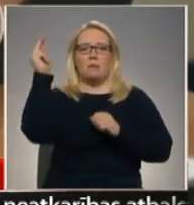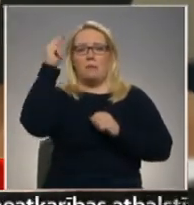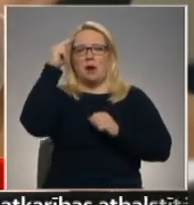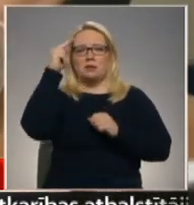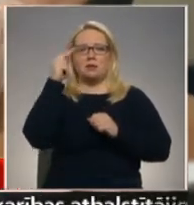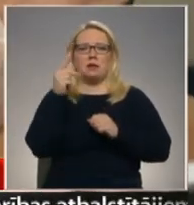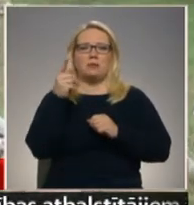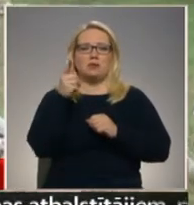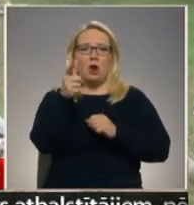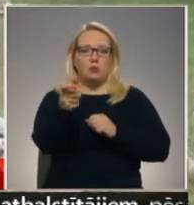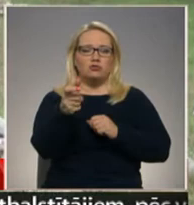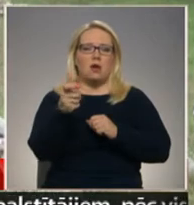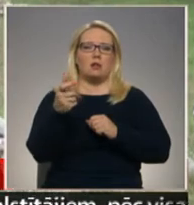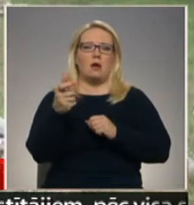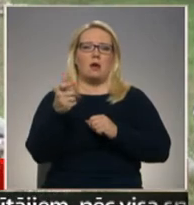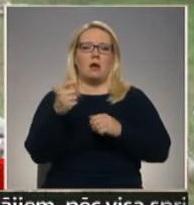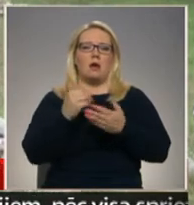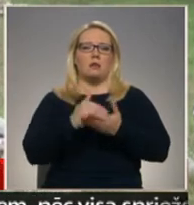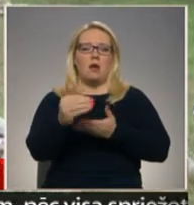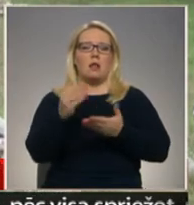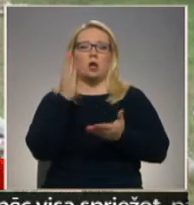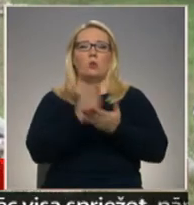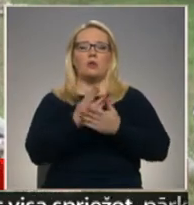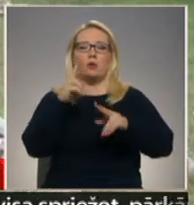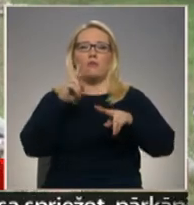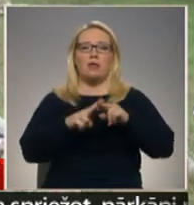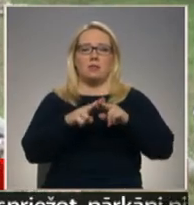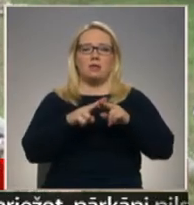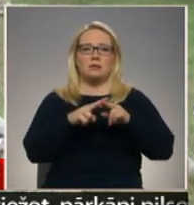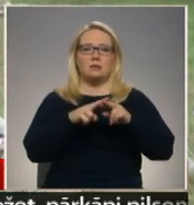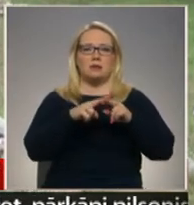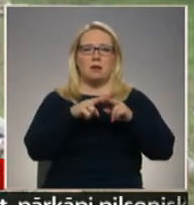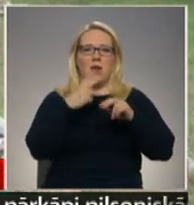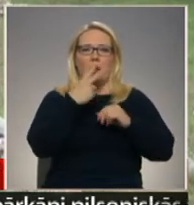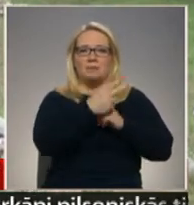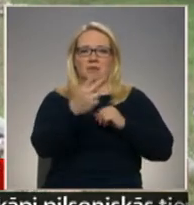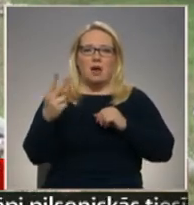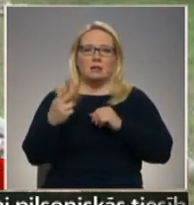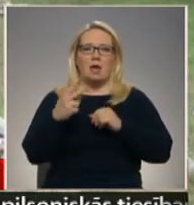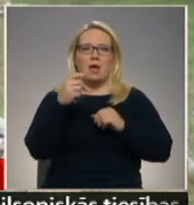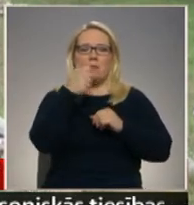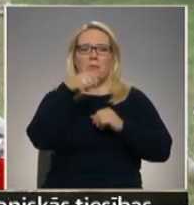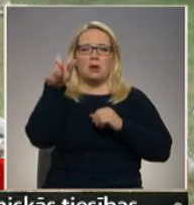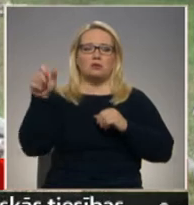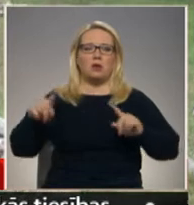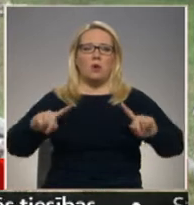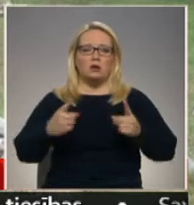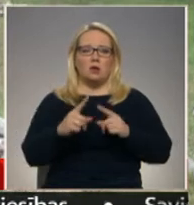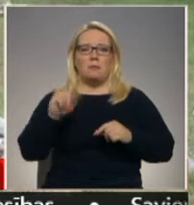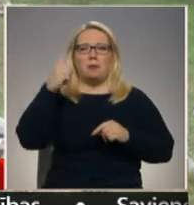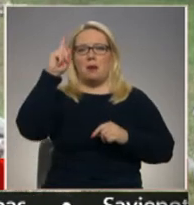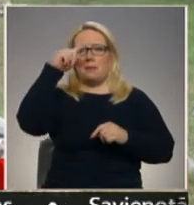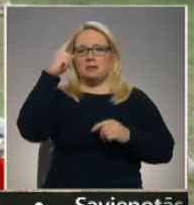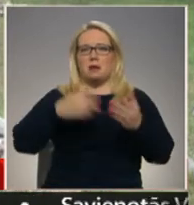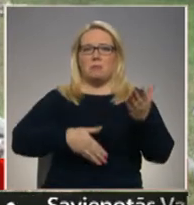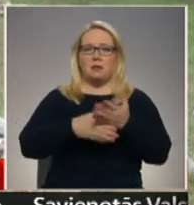šaušana, tālāk ir notikuma vietas apskatē, persona aizturēšana. Pirmā medicīniskās